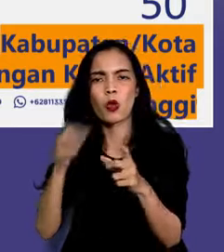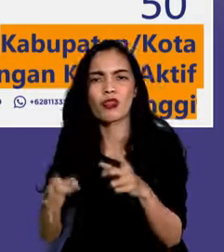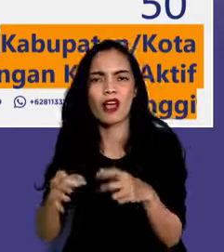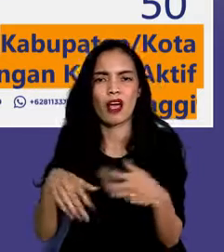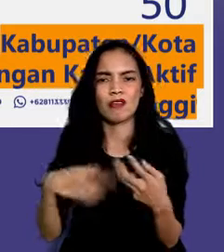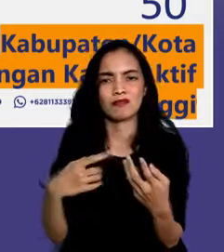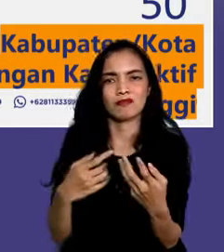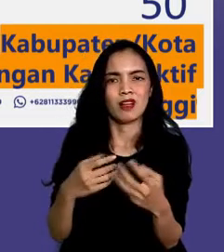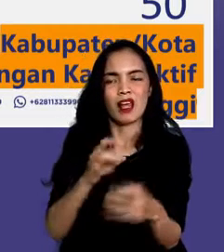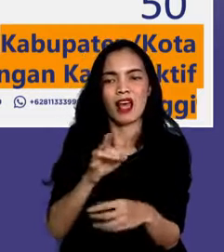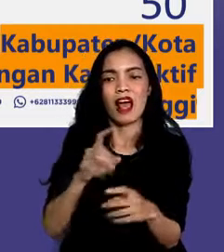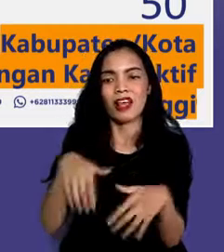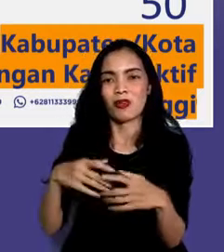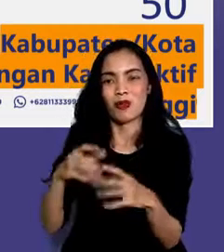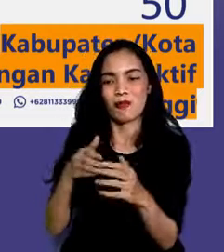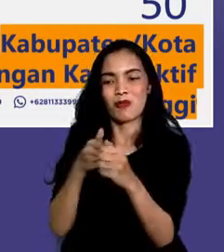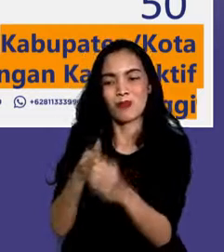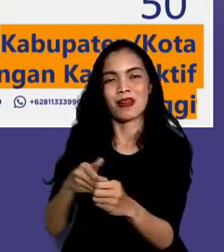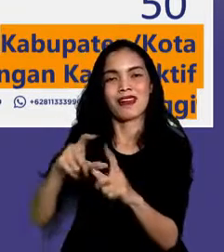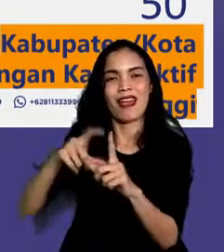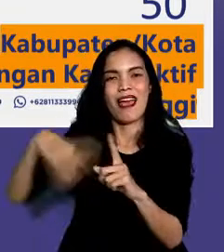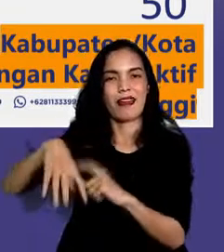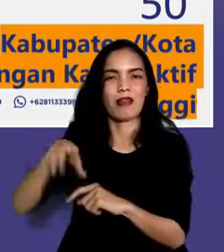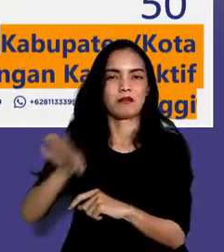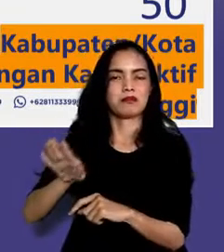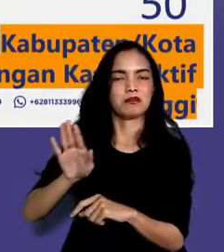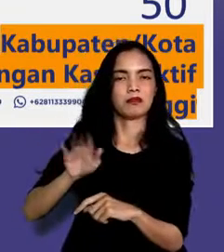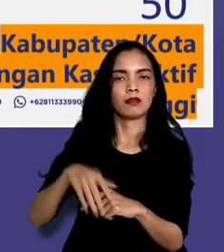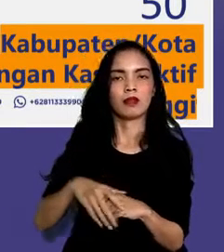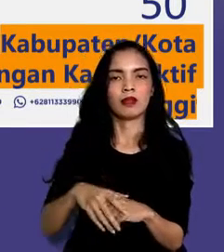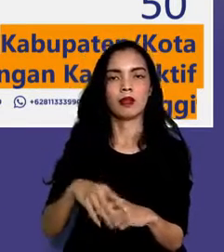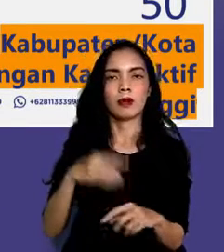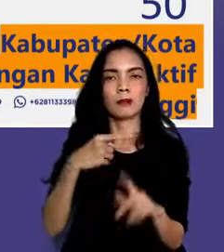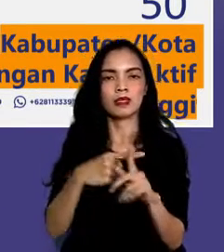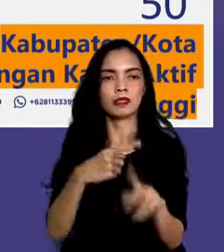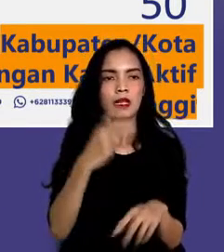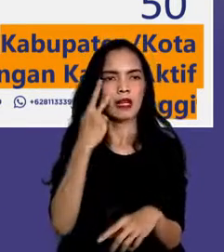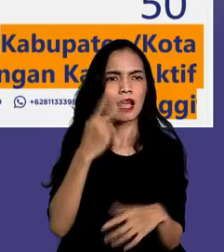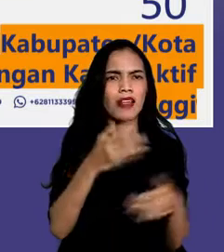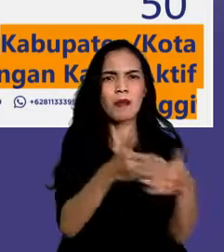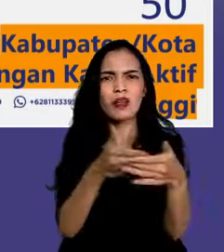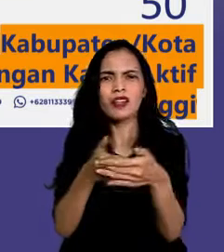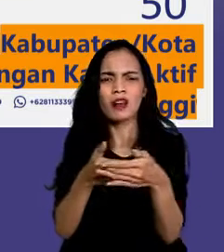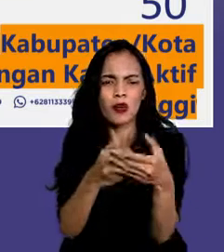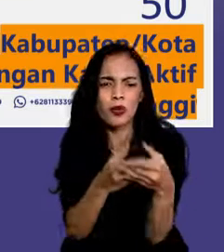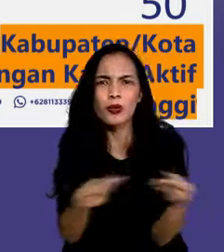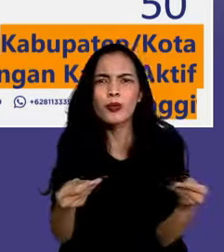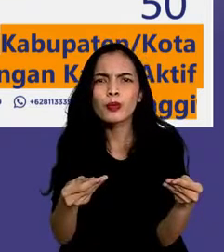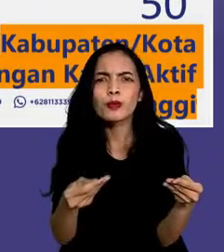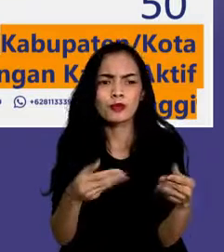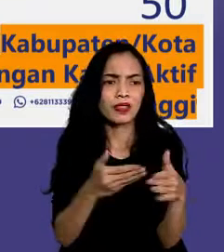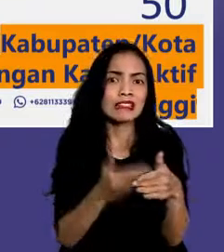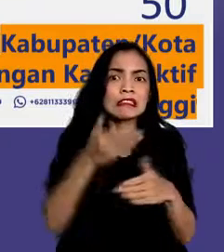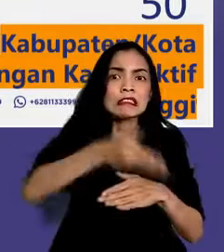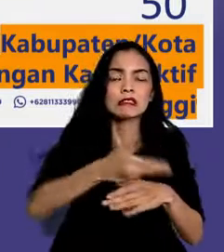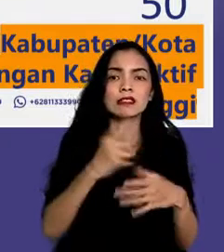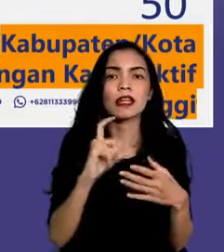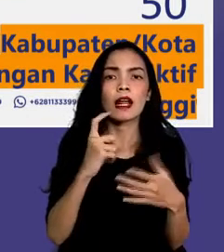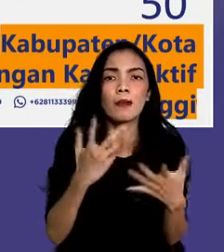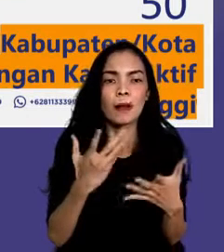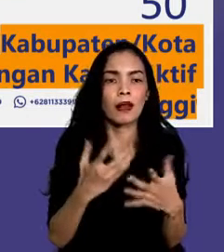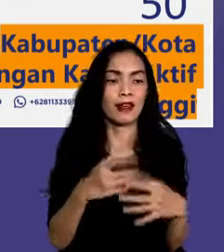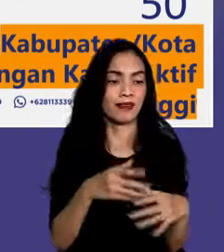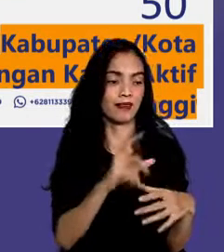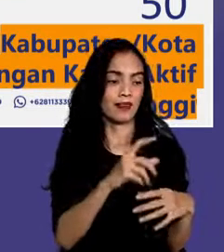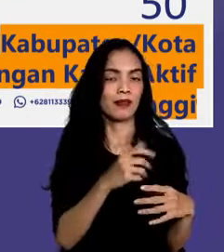berikutnya adalah mengidentifikasi kendala dan penyebab yang perlu untuk segera diperbaiki agar kasus aktif dapat segera berubah menjadi